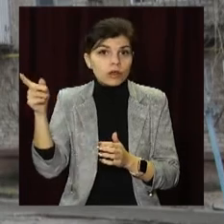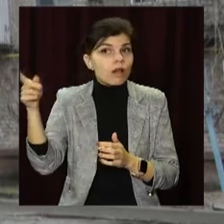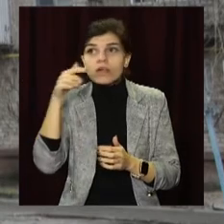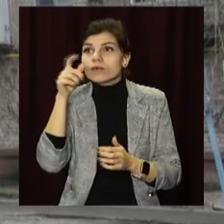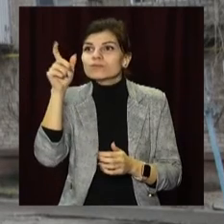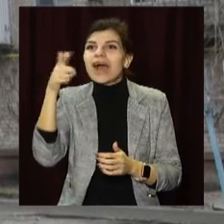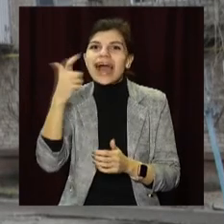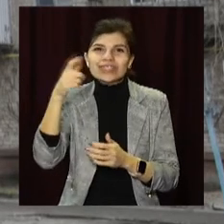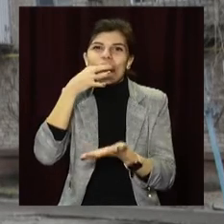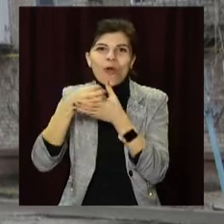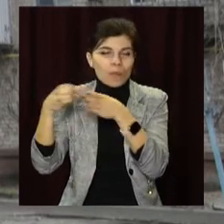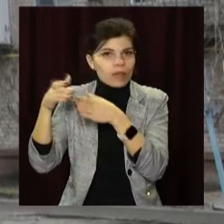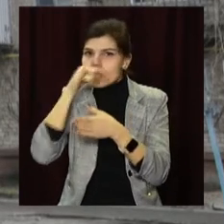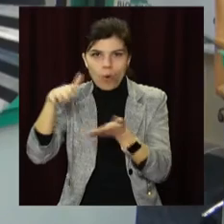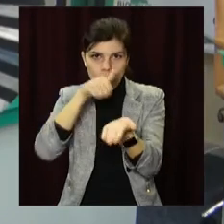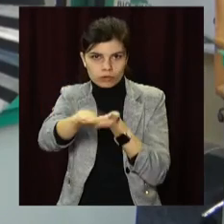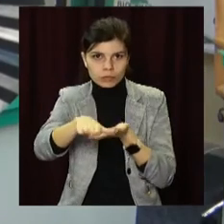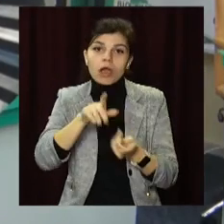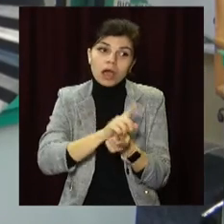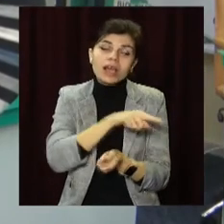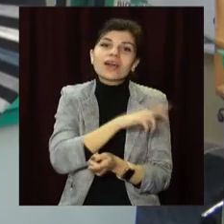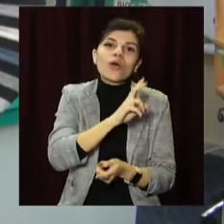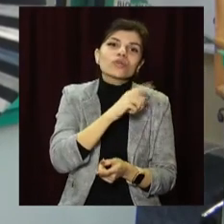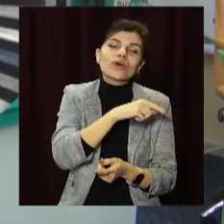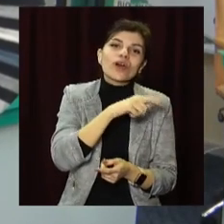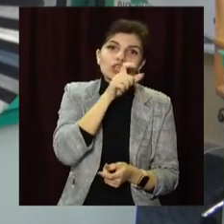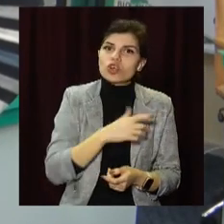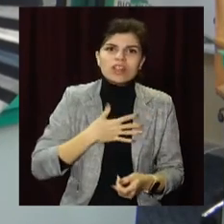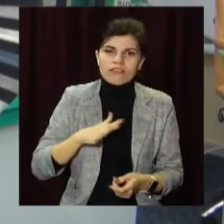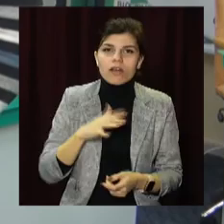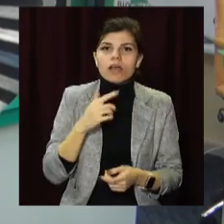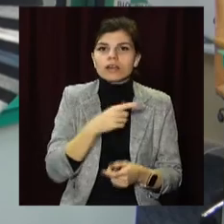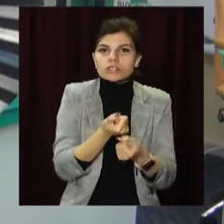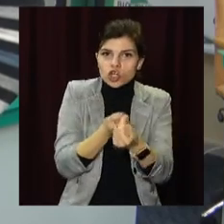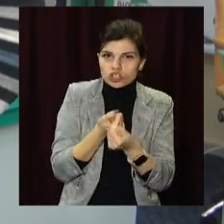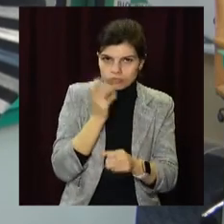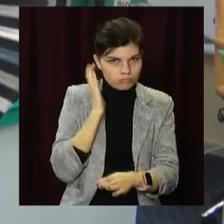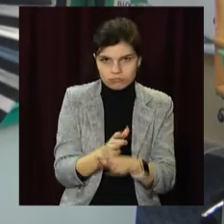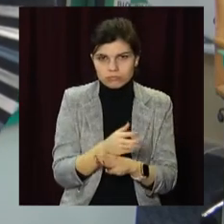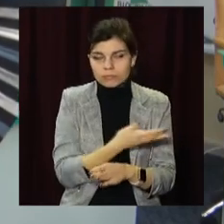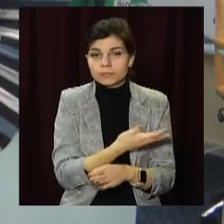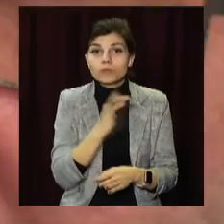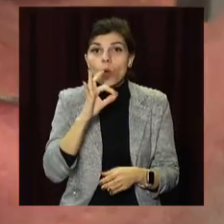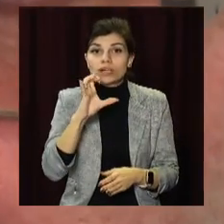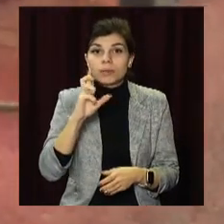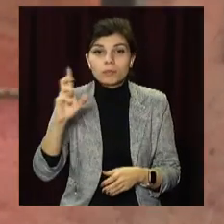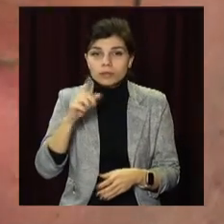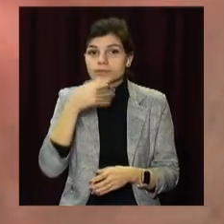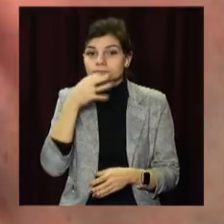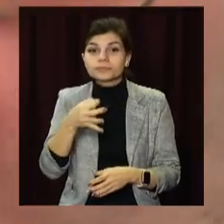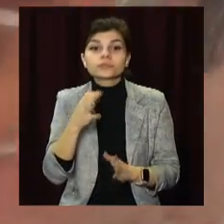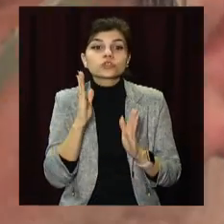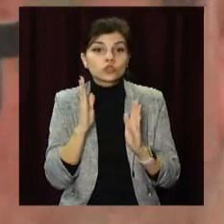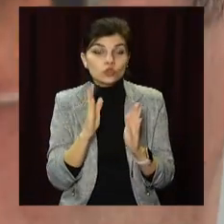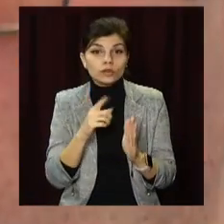і старий, втримати незадоволеного клієнта. Тому, каже голова громадської спілки ОСББ Павло Хобот, тільки на запрацював ринок газу,